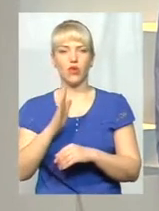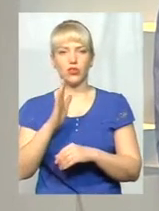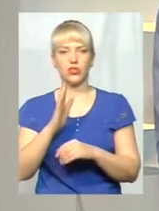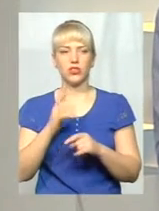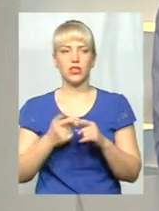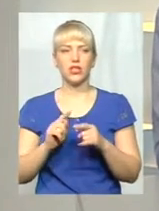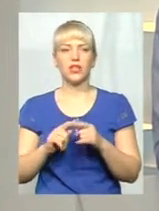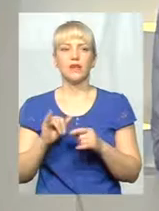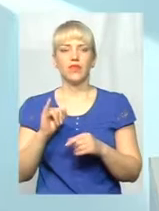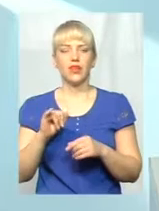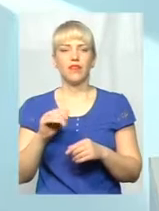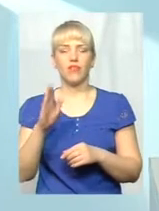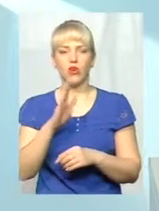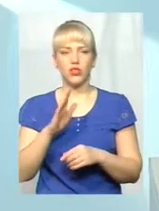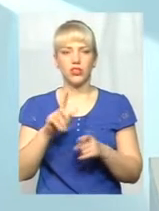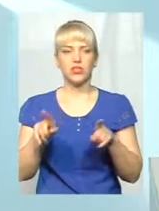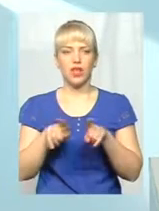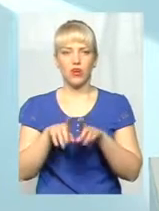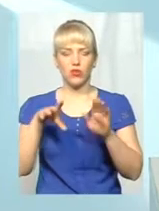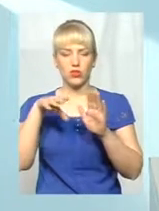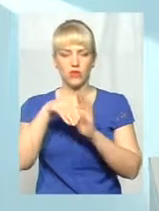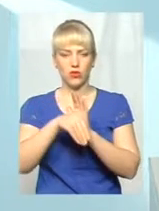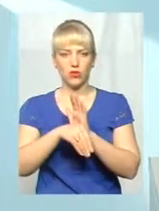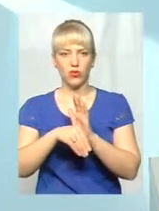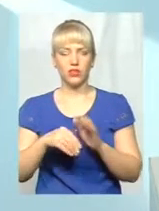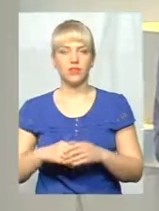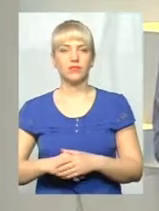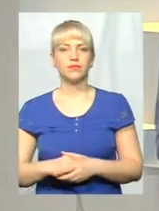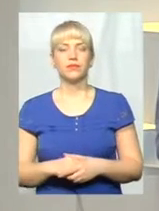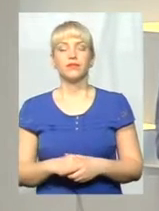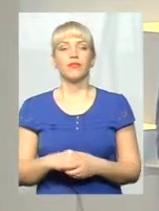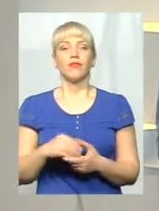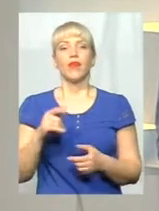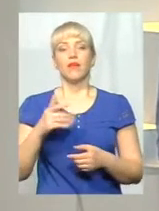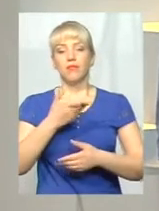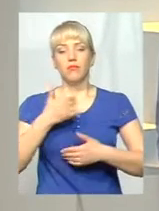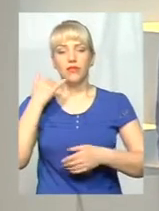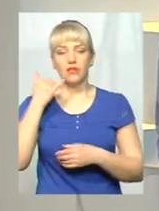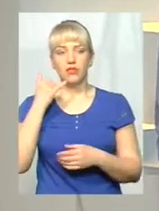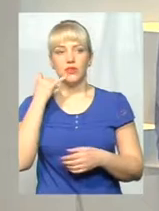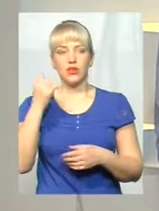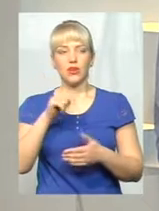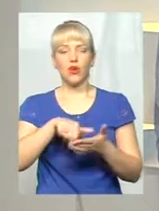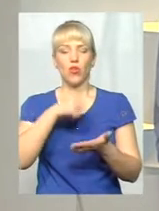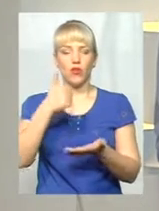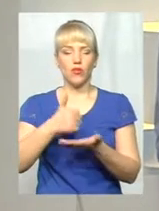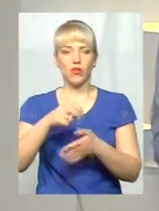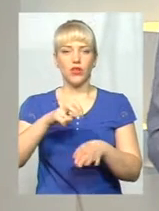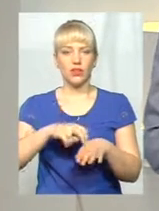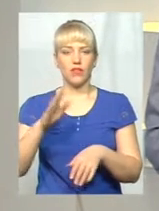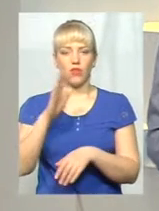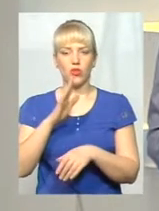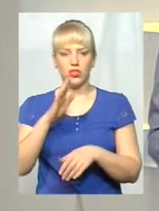сьогодні телефоном. Волочівський ще також цесія не відбулась. От ми телефоном зв'язалися з головним лікарем Волочівського районного центру,